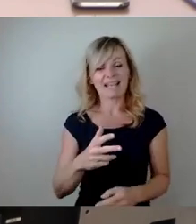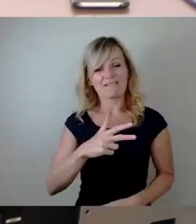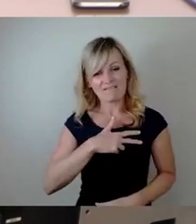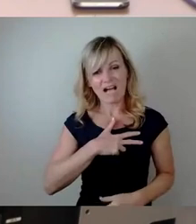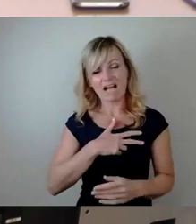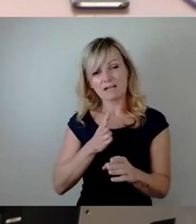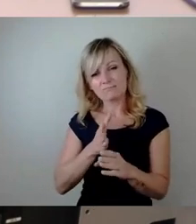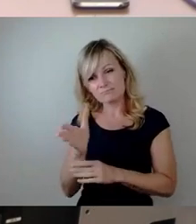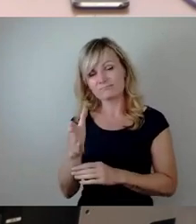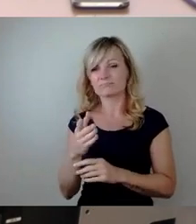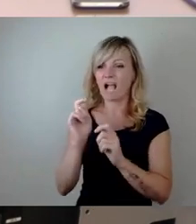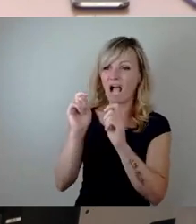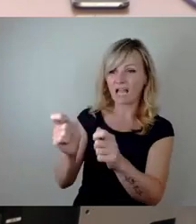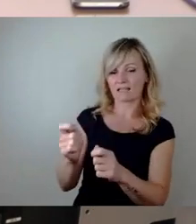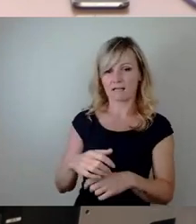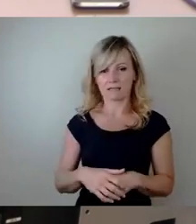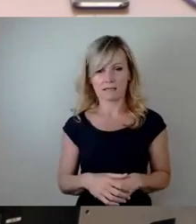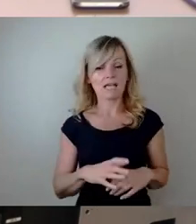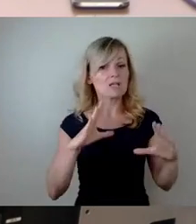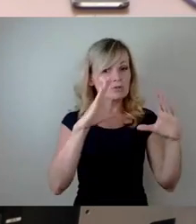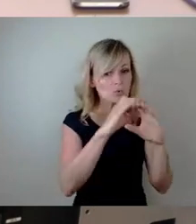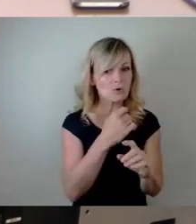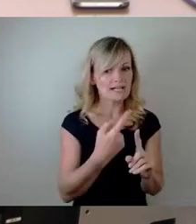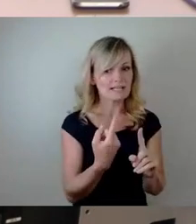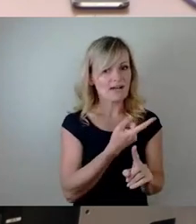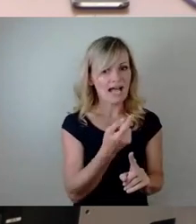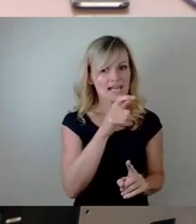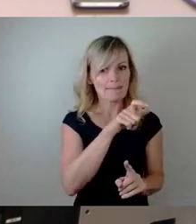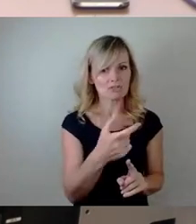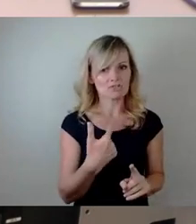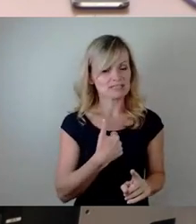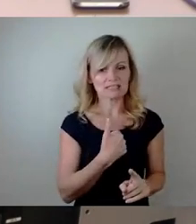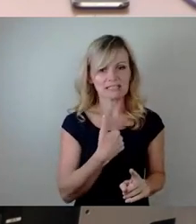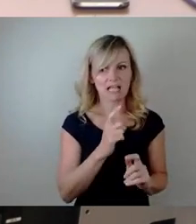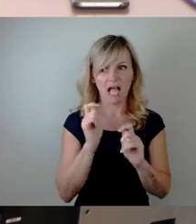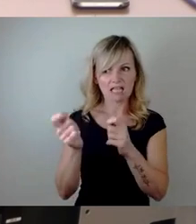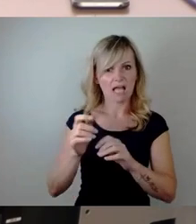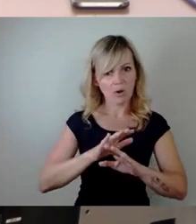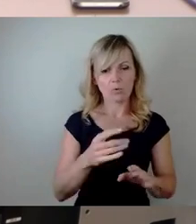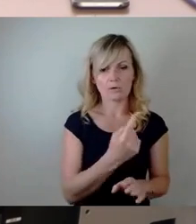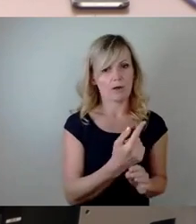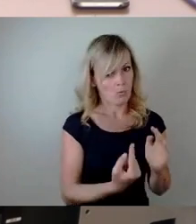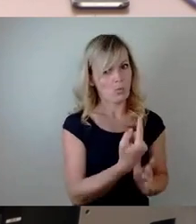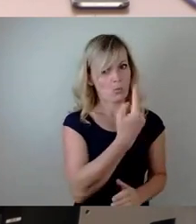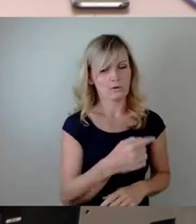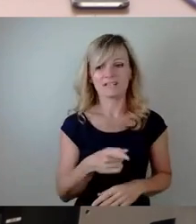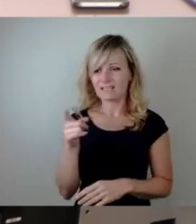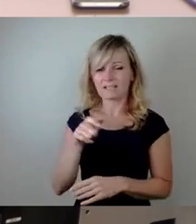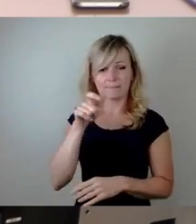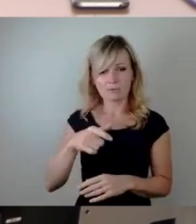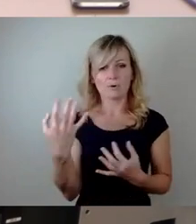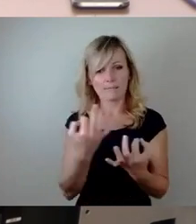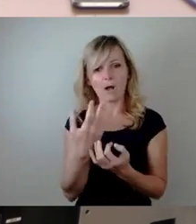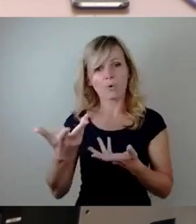Dunkelziffer wird hoch sein. All diese Personen, die Anlaufstellen brauchen Beratung, Hilfe und